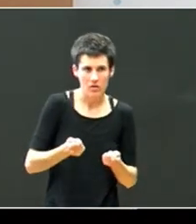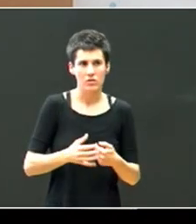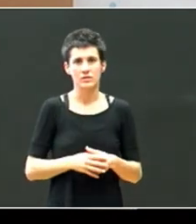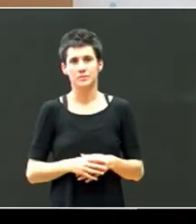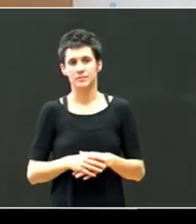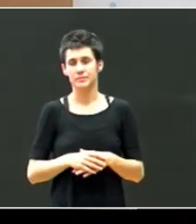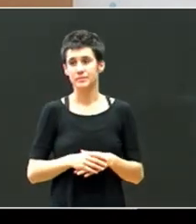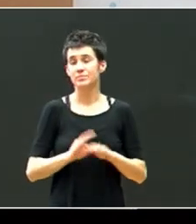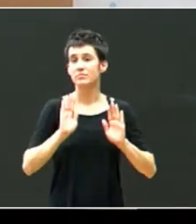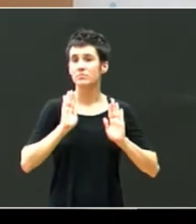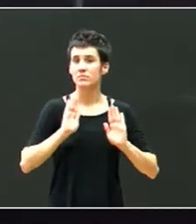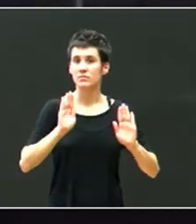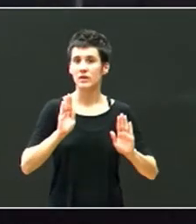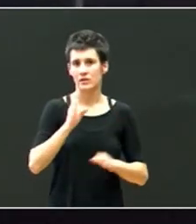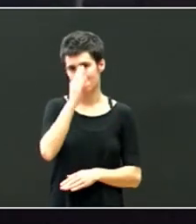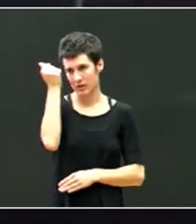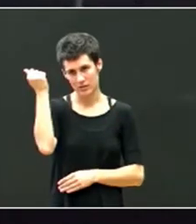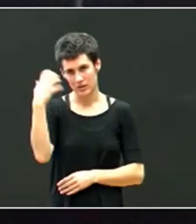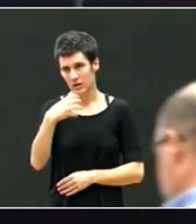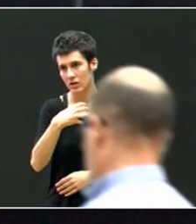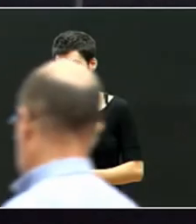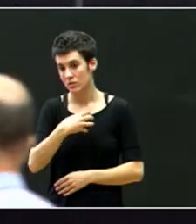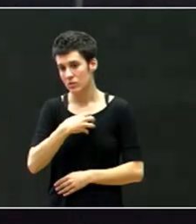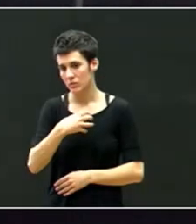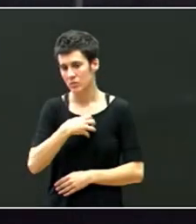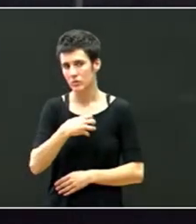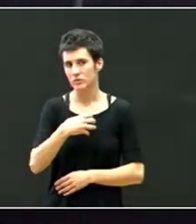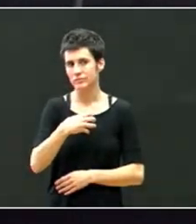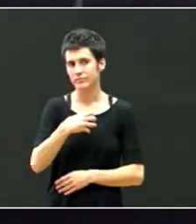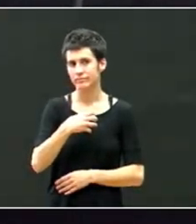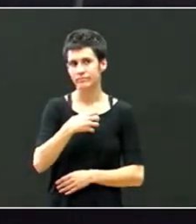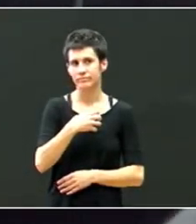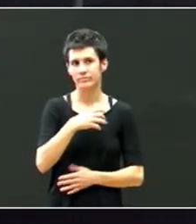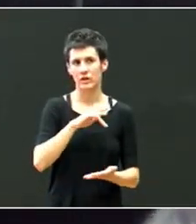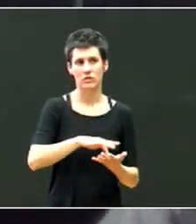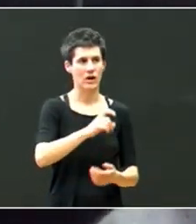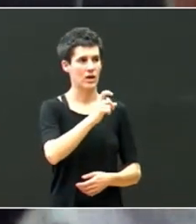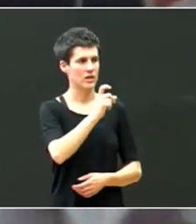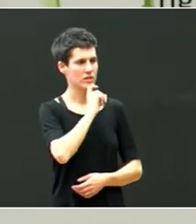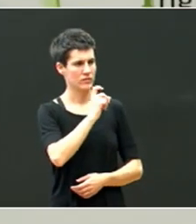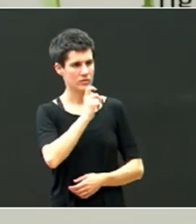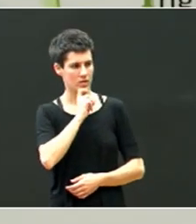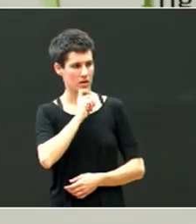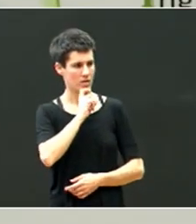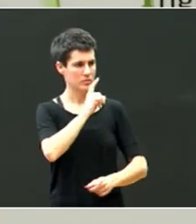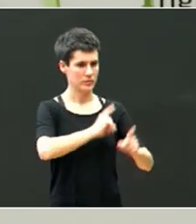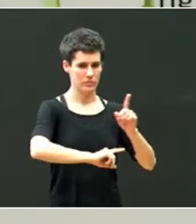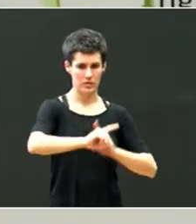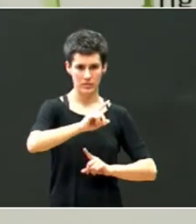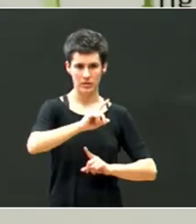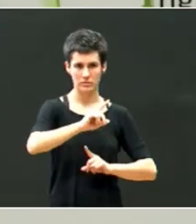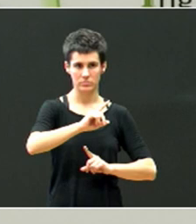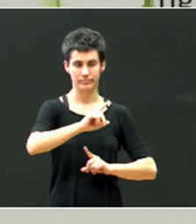baina, ezin dugu aztu, zaitxasuneren aurrien, ikasleak ere,